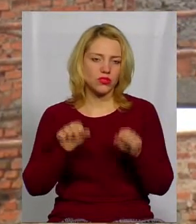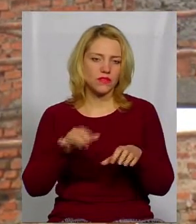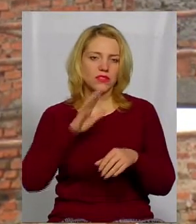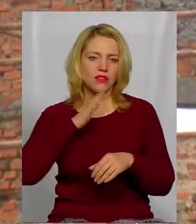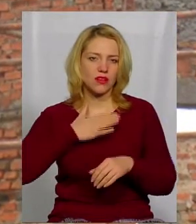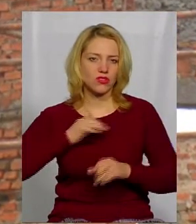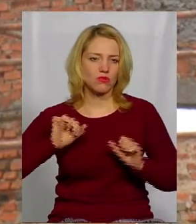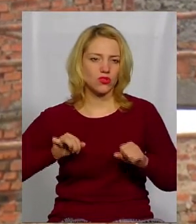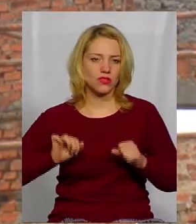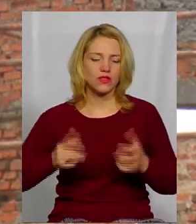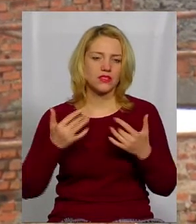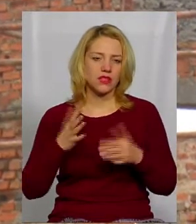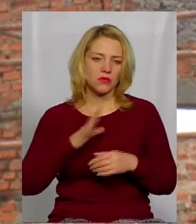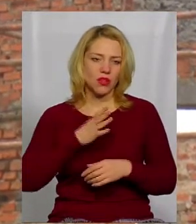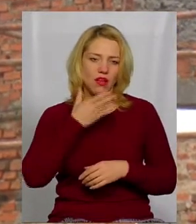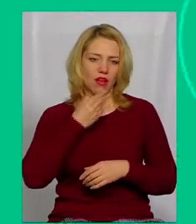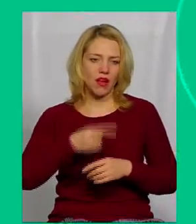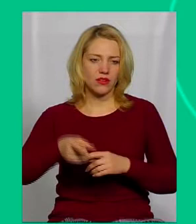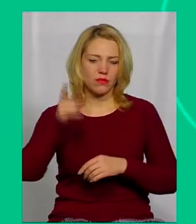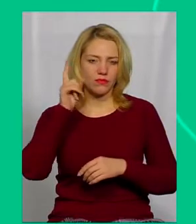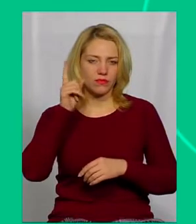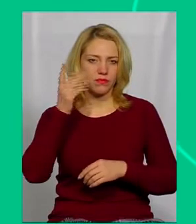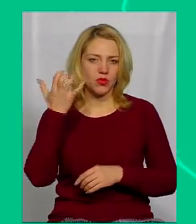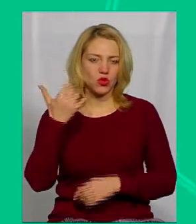наскільки вона гарно виглядала 500 років тому.